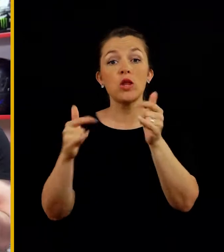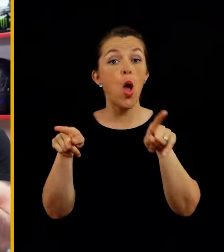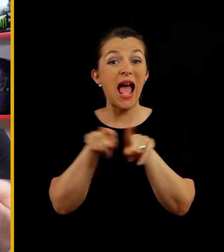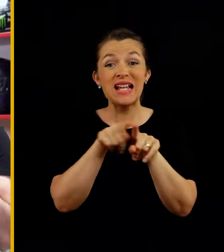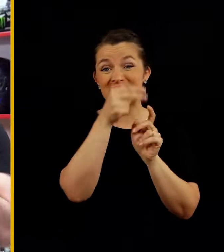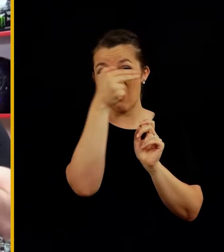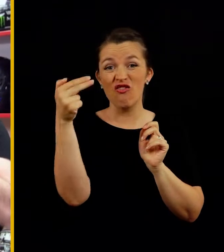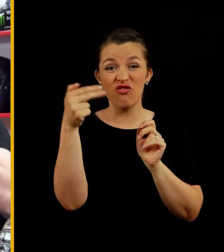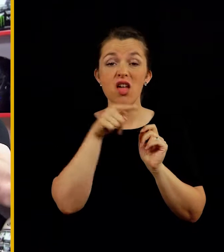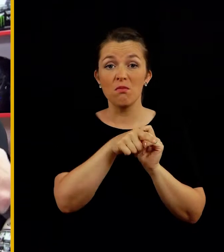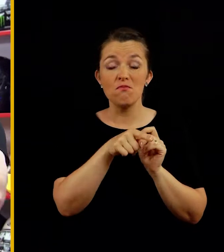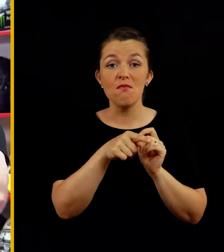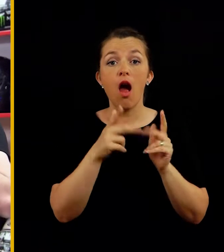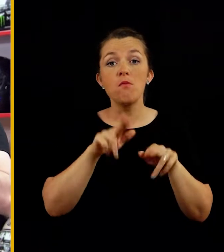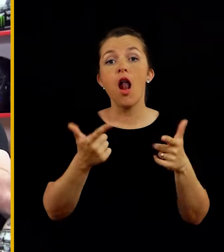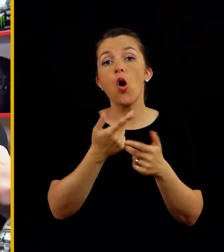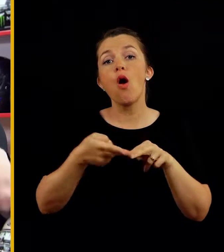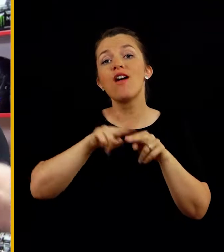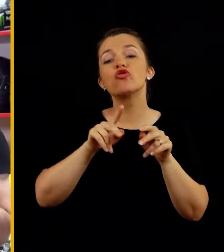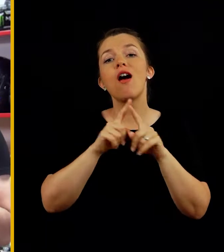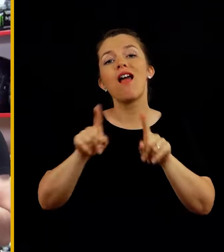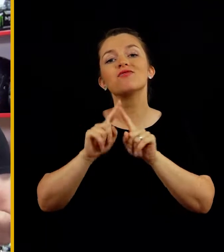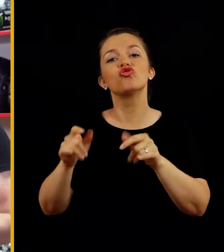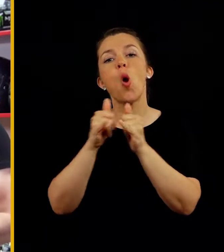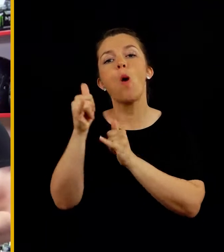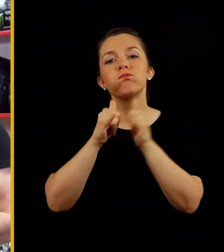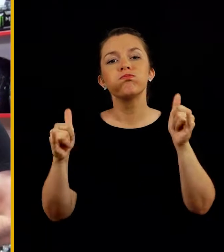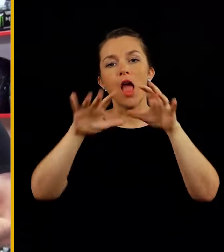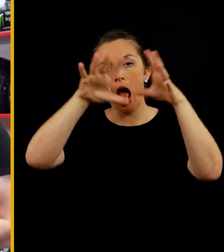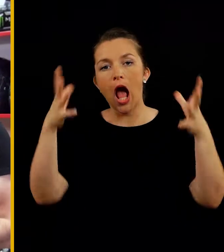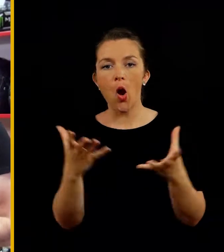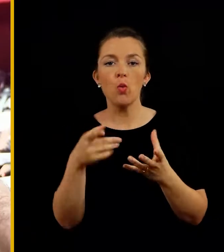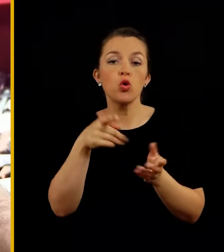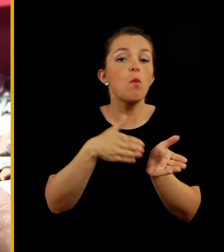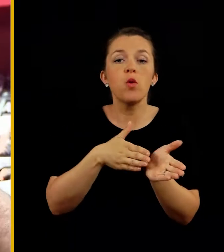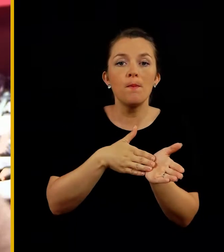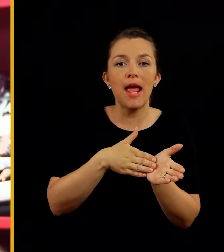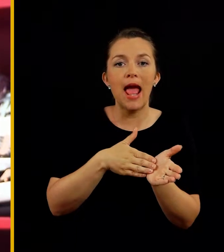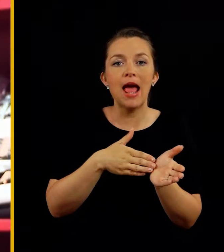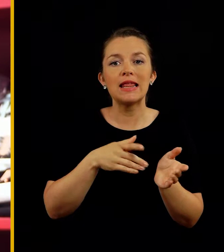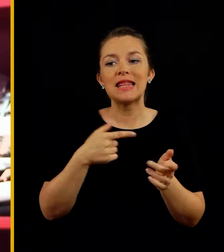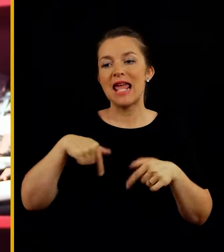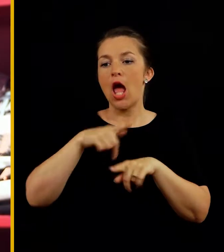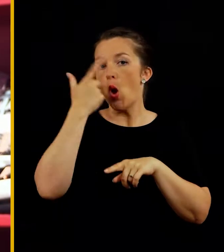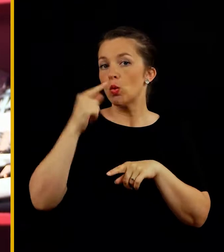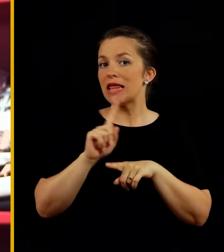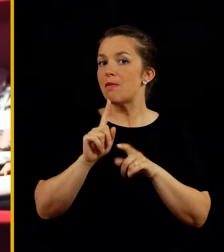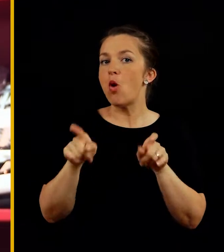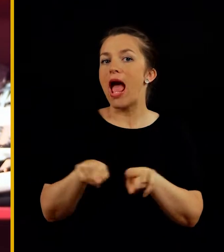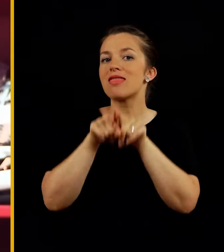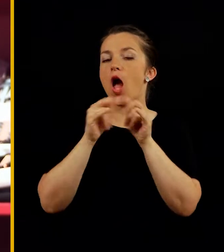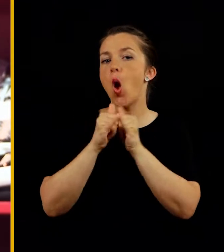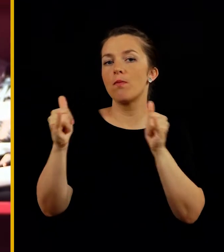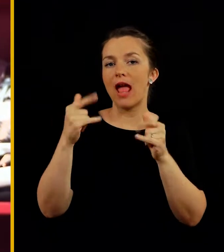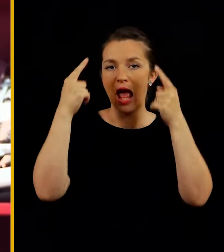Isti prozvojal smo lahko več različnih oblik kalupov. Kaj pomeni oblika kalupa? Skratka, vsi ljudje nimamo enake oblike